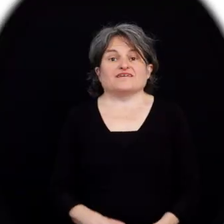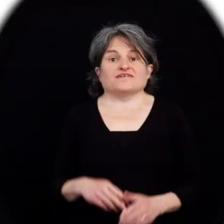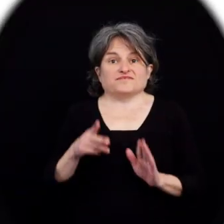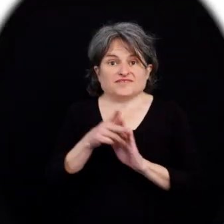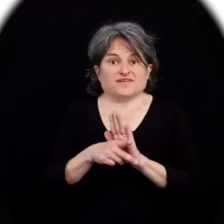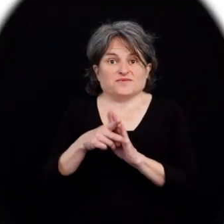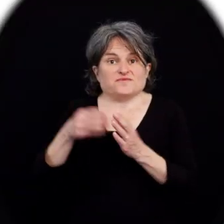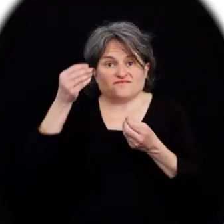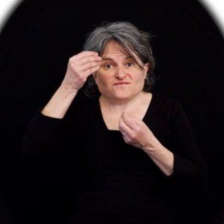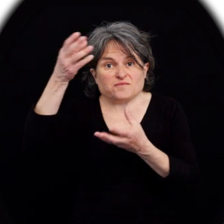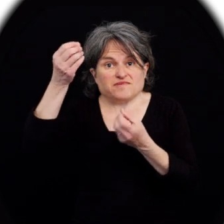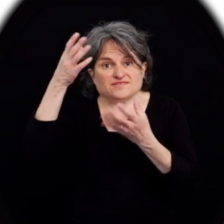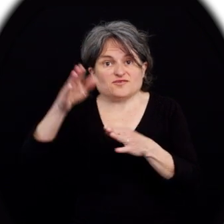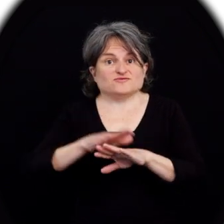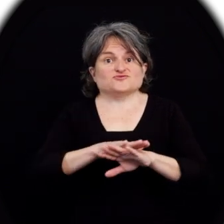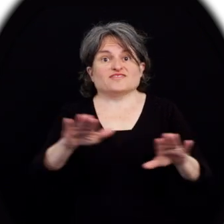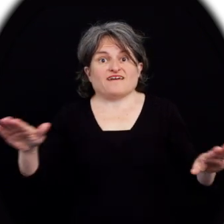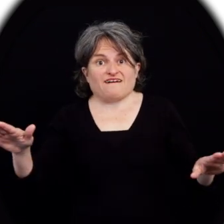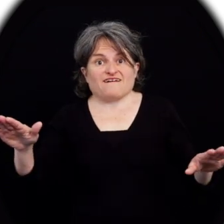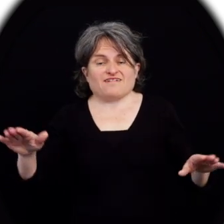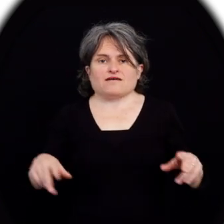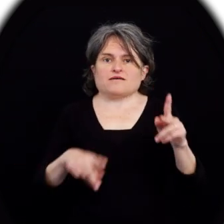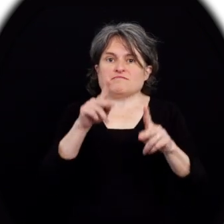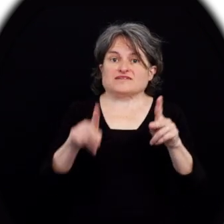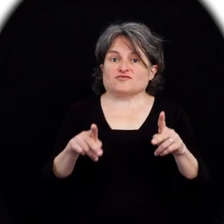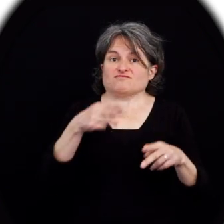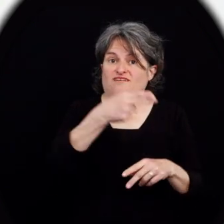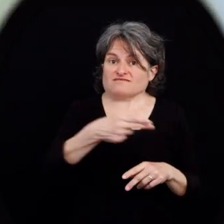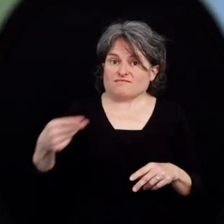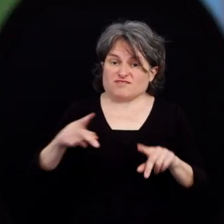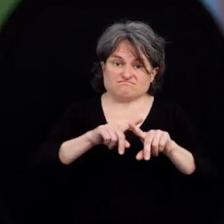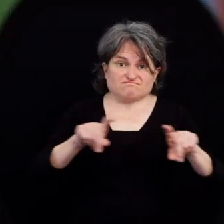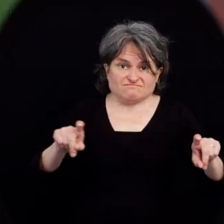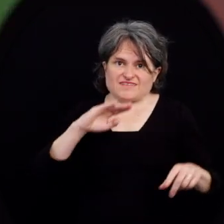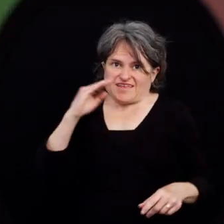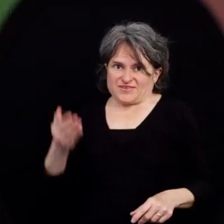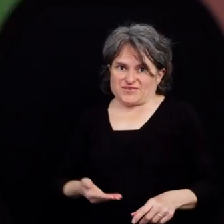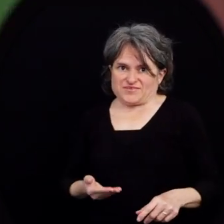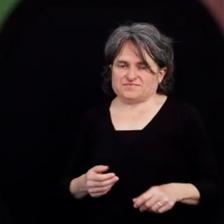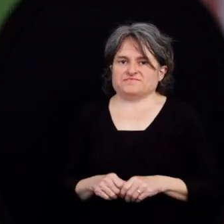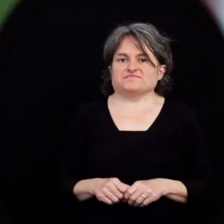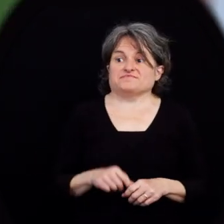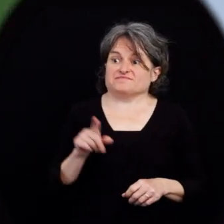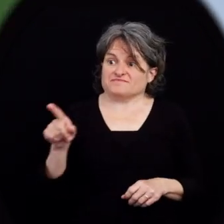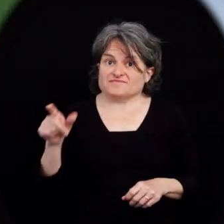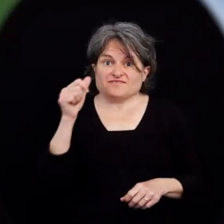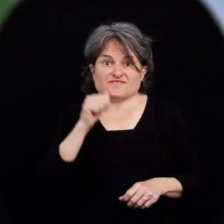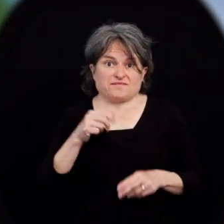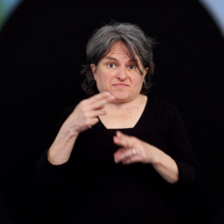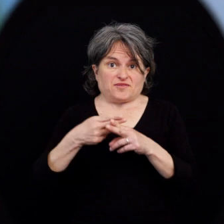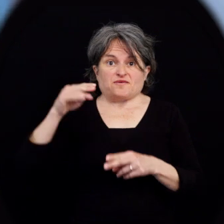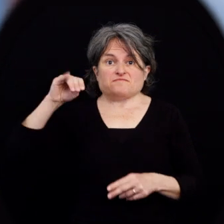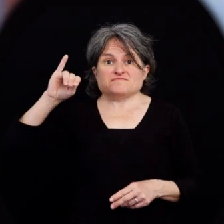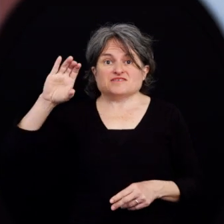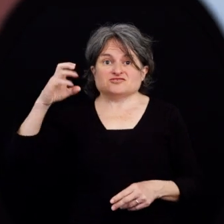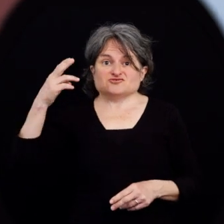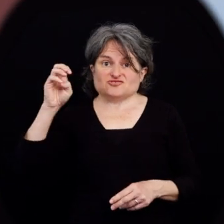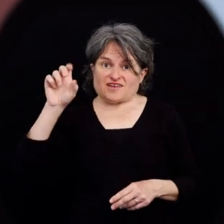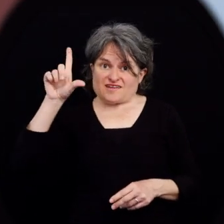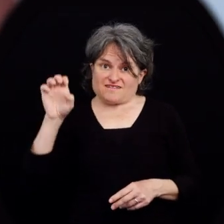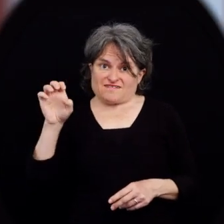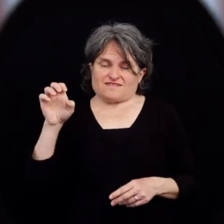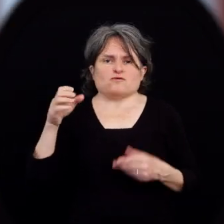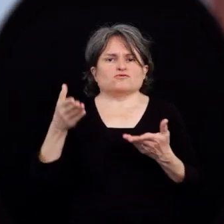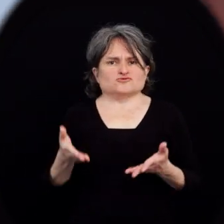Capsule d'informations générales sur l'accueil de personnes handicapées. Voici Michelle. Aujourd'hui, elle doit se rendre dans un